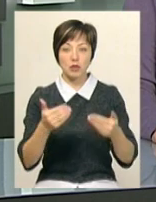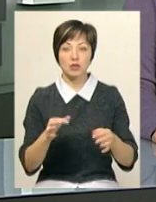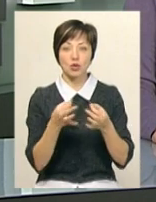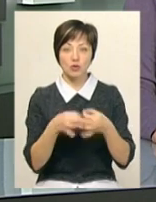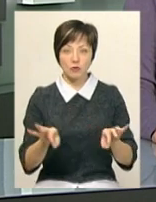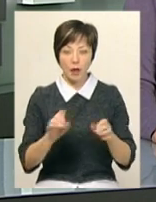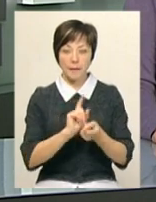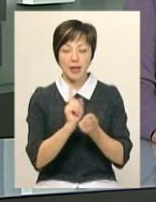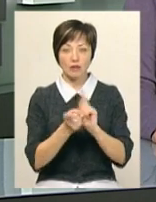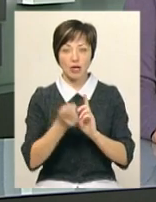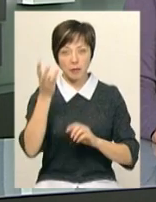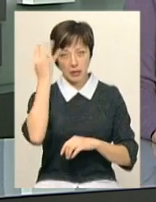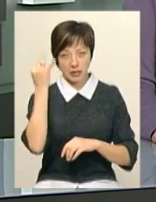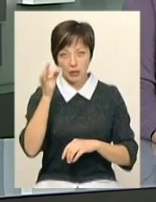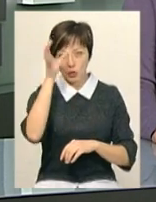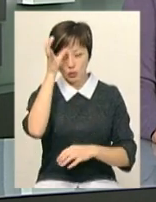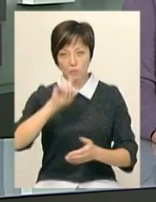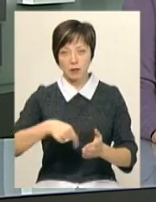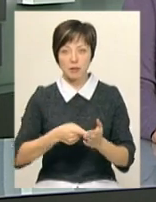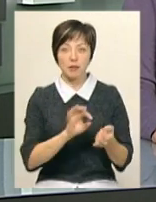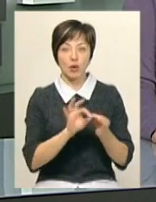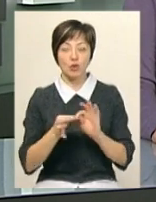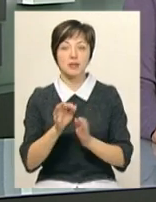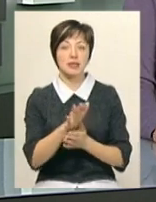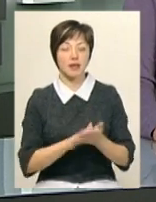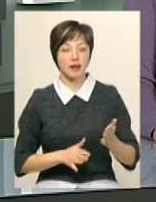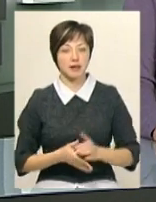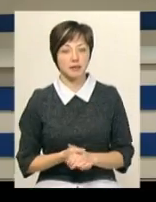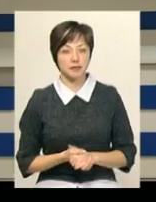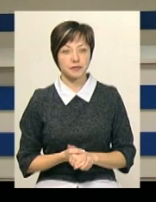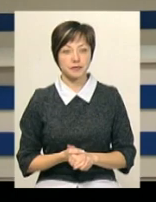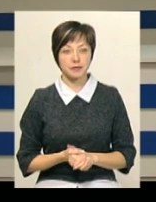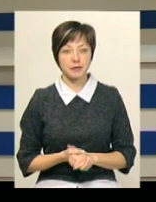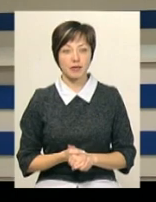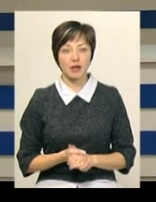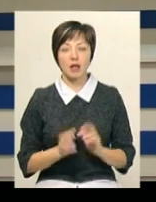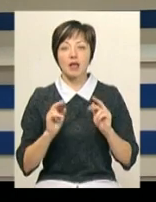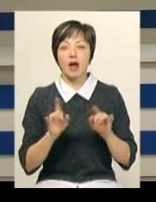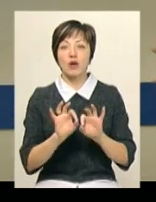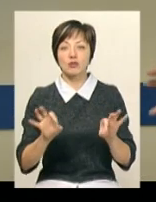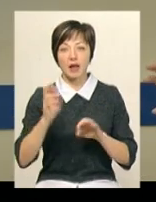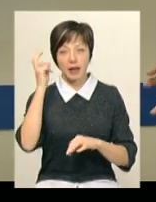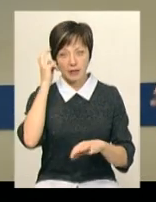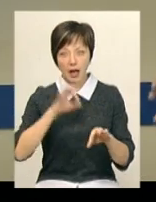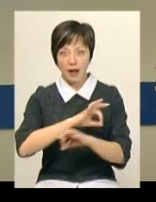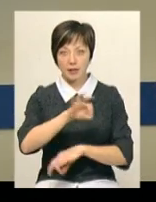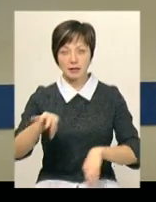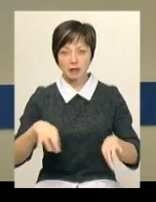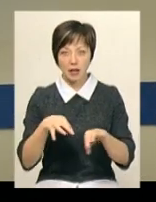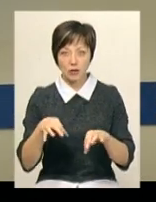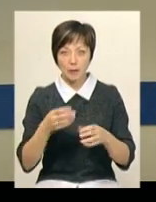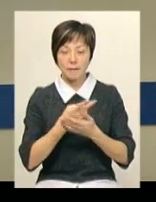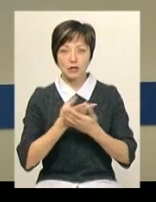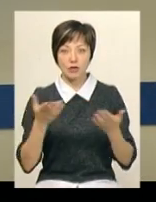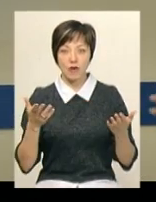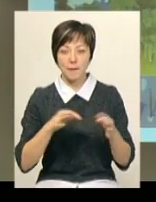дозволить перетворити Хмельницький на розумне місто. Подробиці далі. Як розповів київський архітектор Андрій Бражнік, котрий